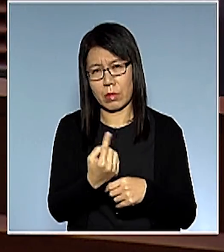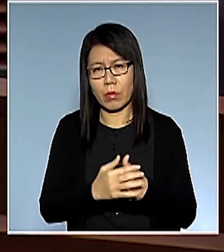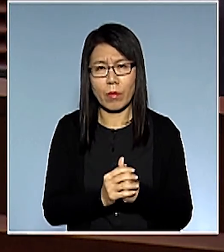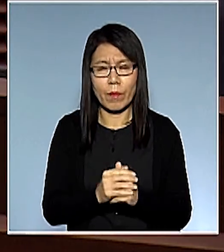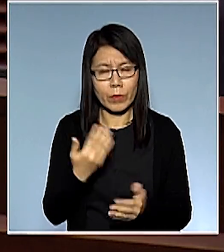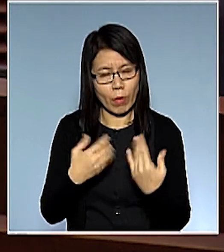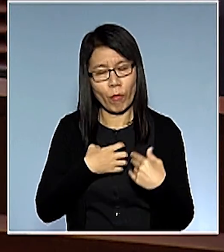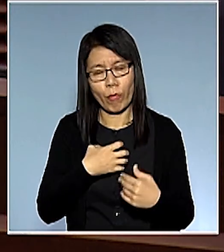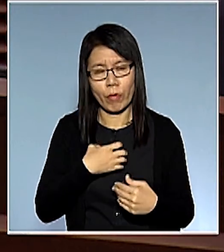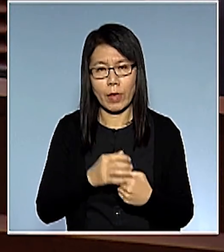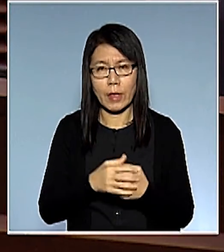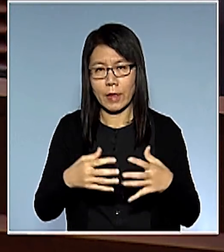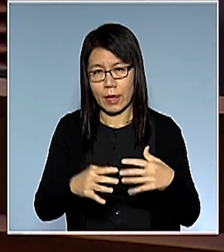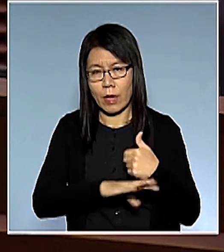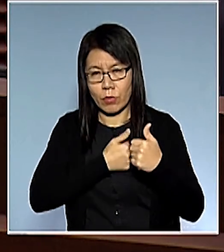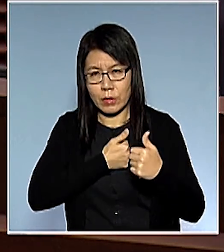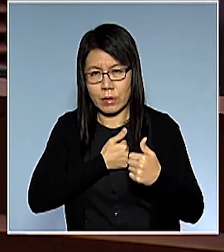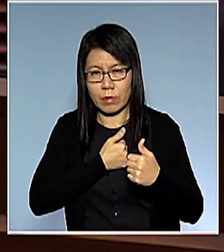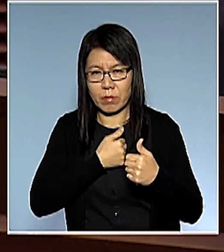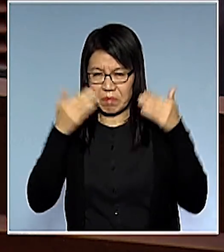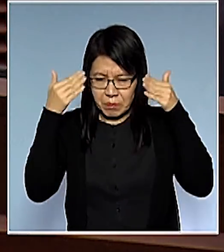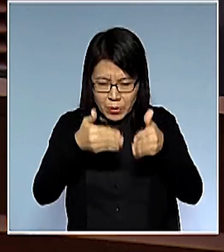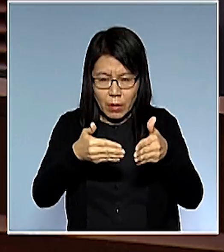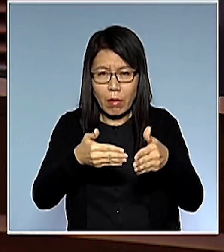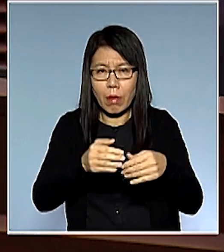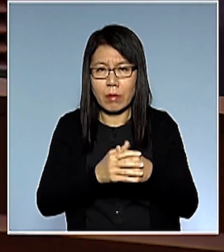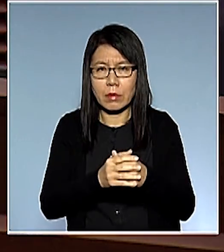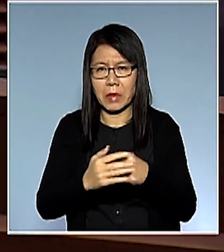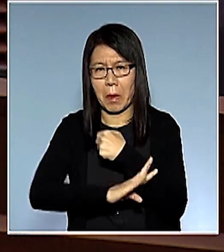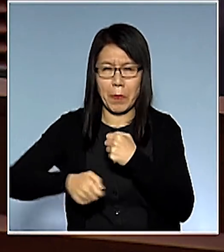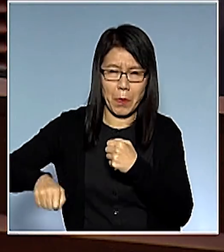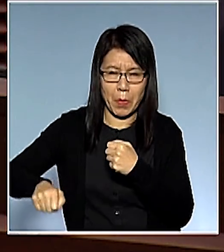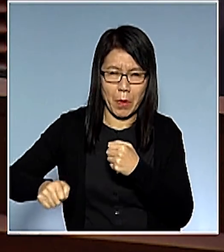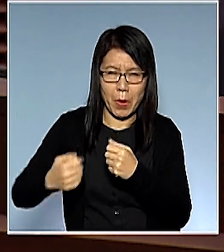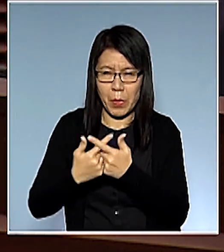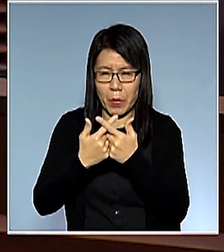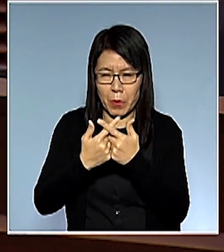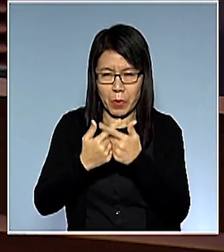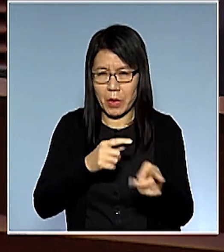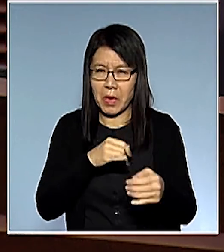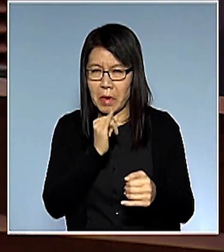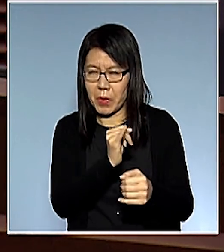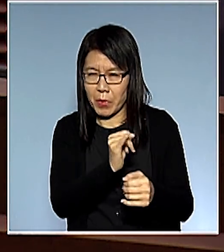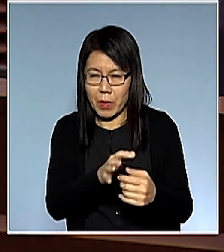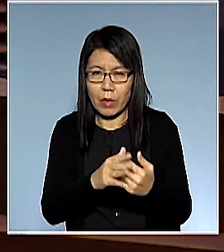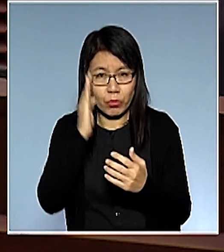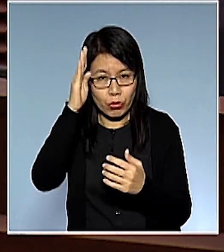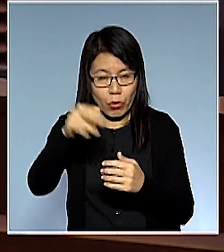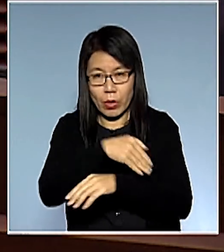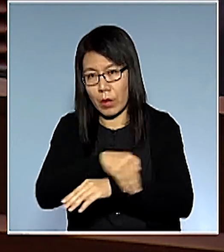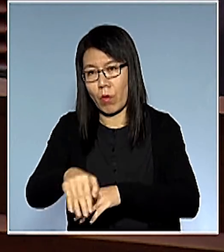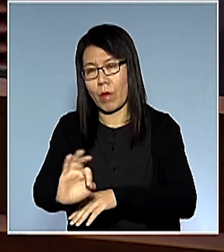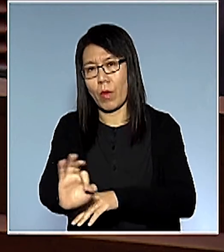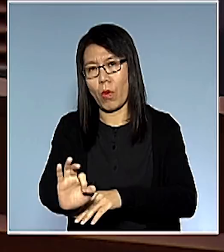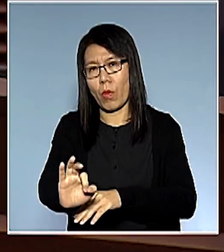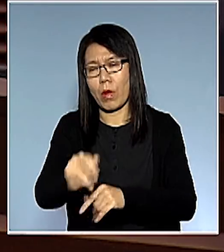我覺得大律師是太狹窄整天才打官司抽情人不能夠為未來著想不能夠